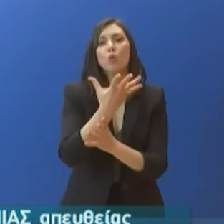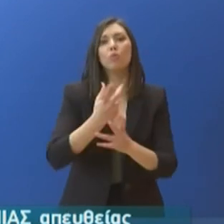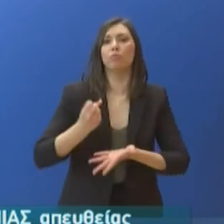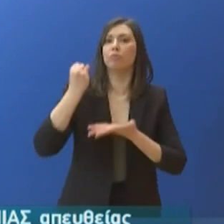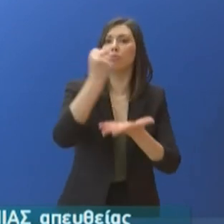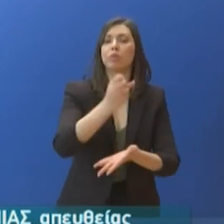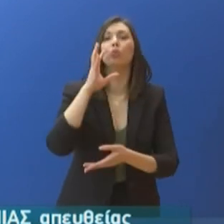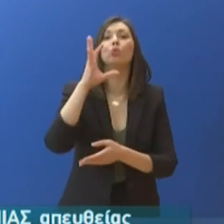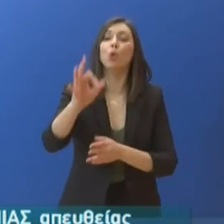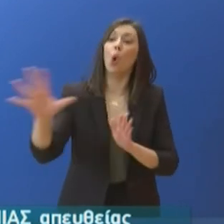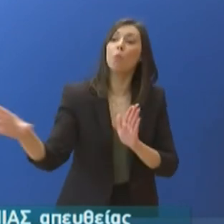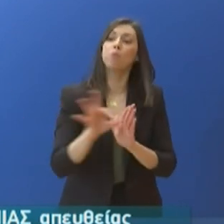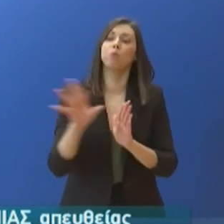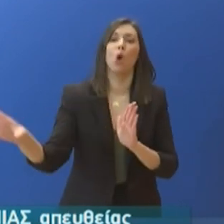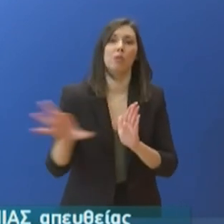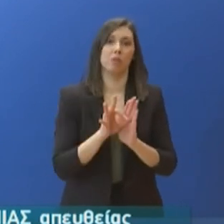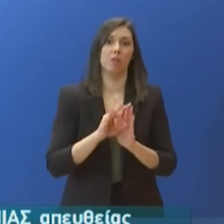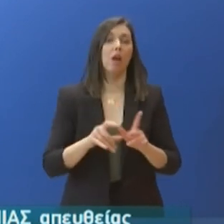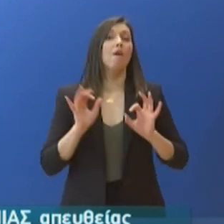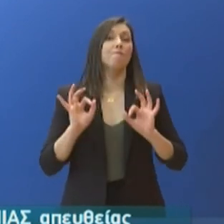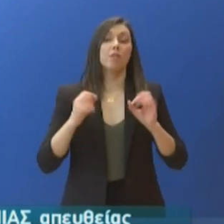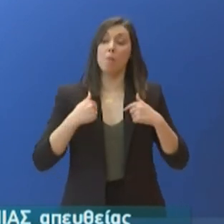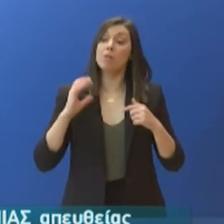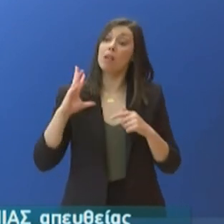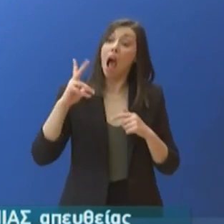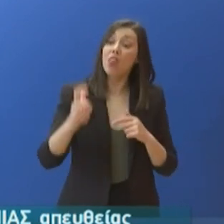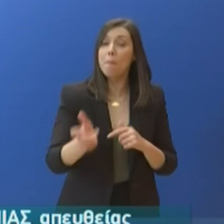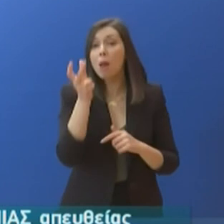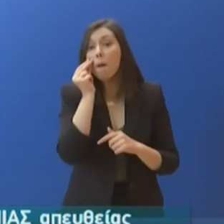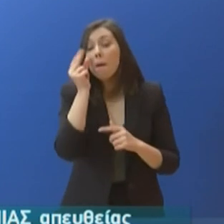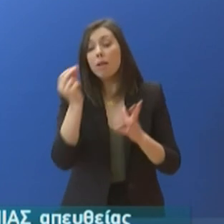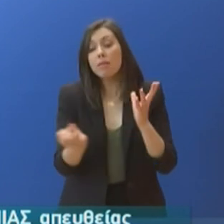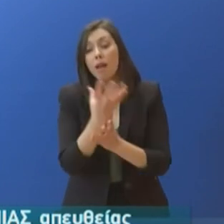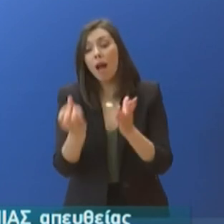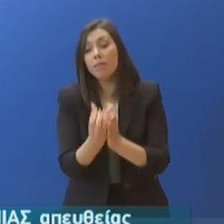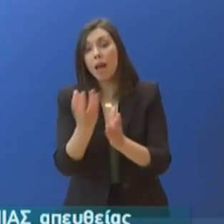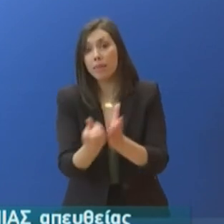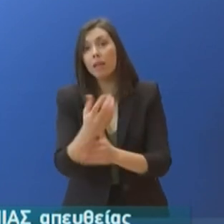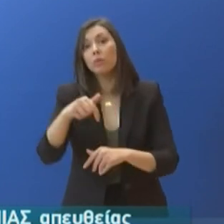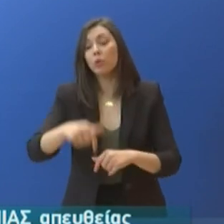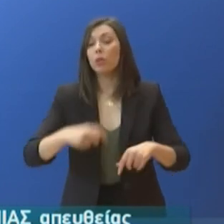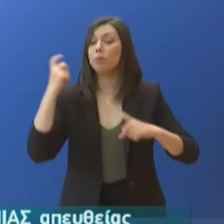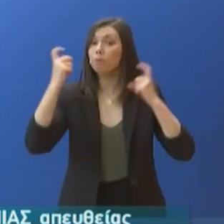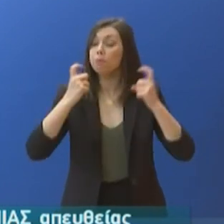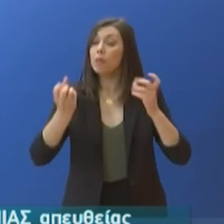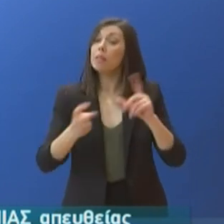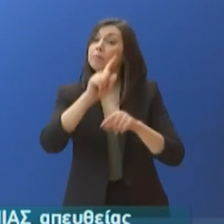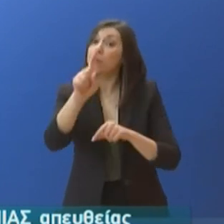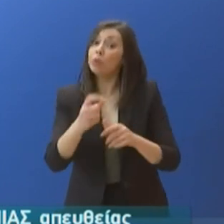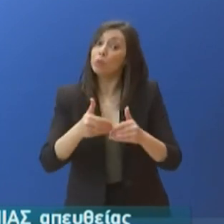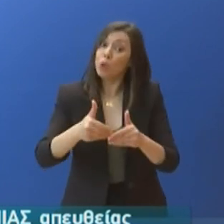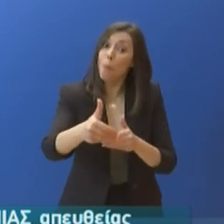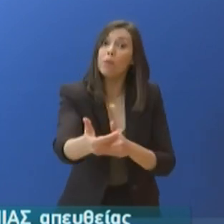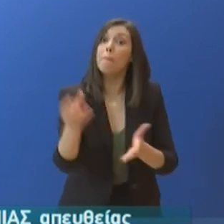εξελίξεις, οι οποίες αποτιμώνται καθημερινά το Υπουργείο Οικονομικών θα ενισχύσει τον προϋπολογισμό του Υπουργείου Υγείας με όσες επιπλέον